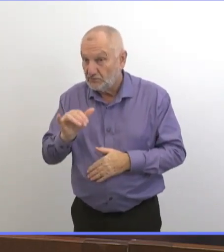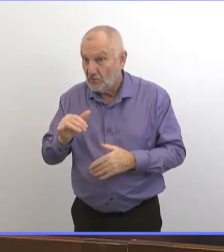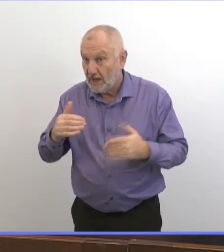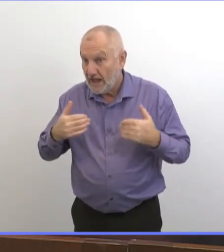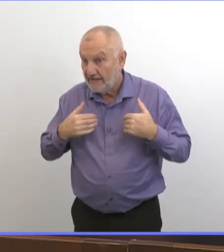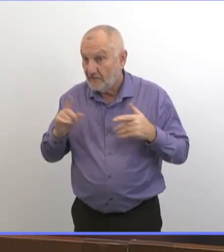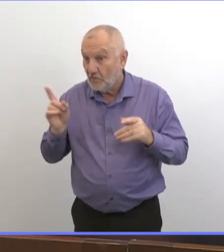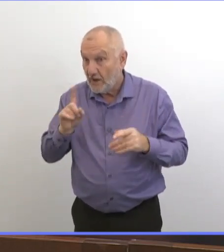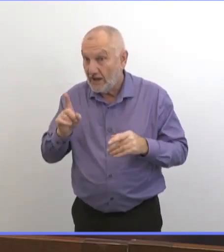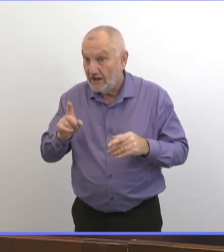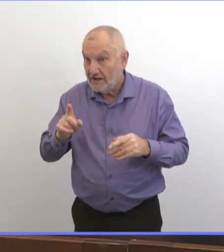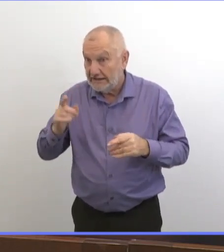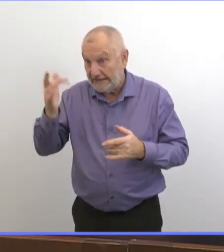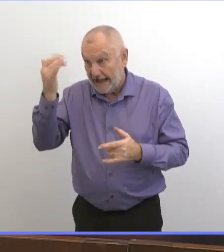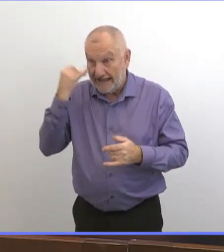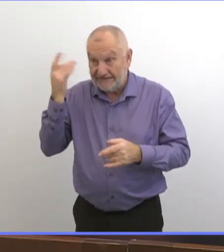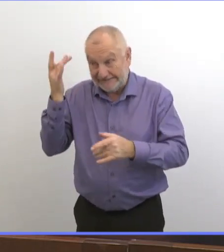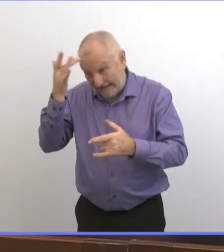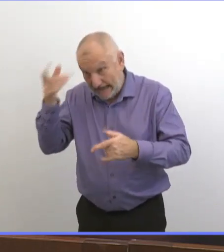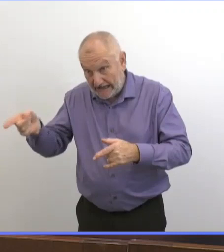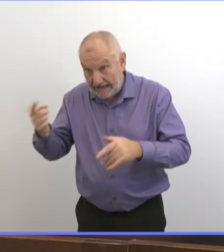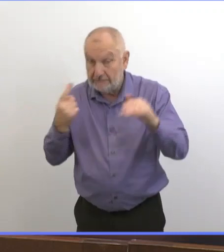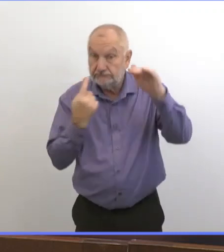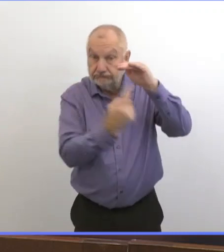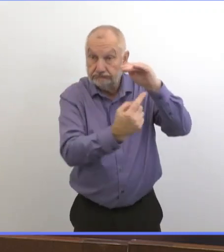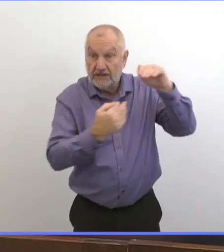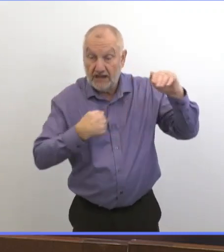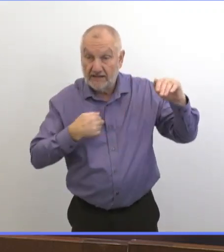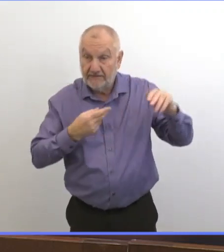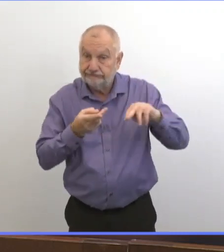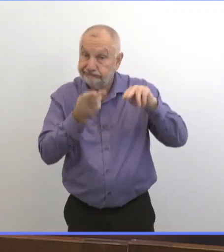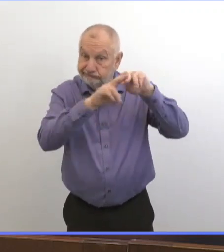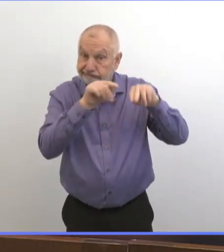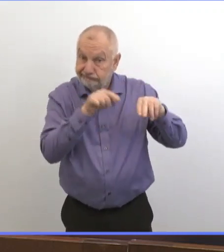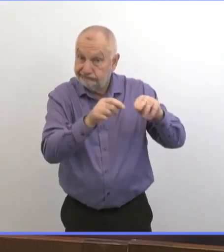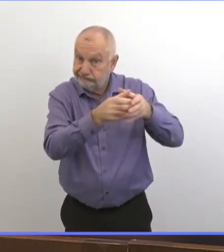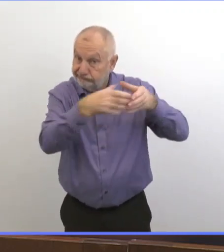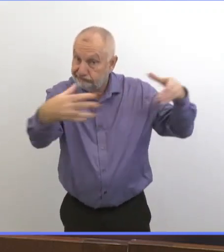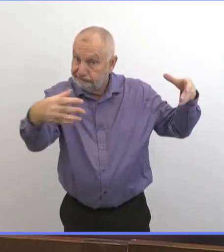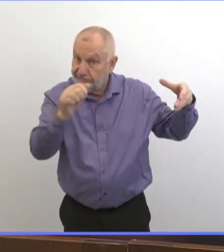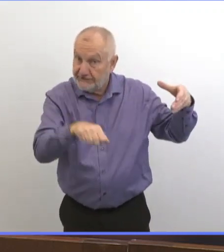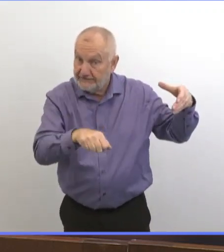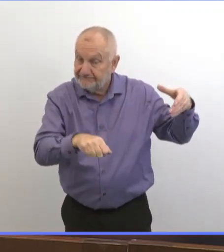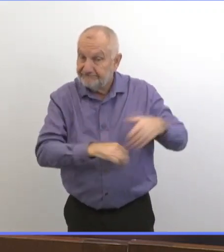alternatifs pour cette population. Donc on essaie de répondre à cette demande.